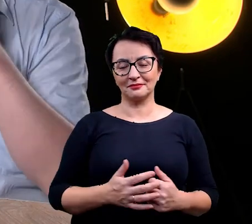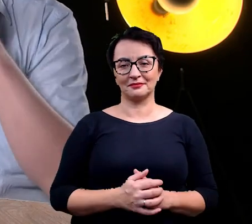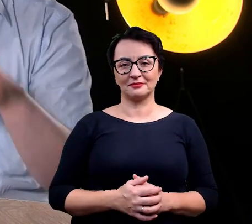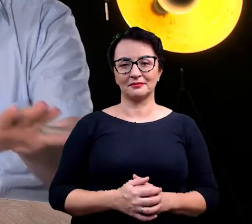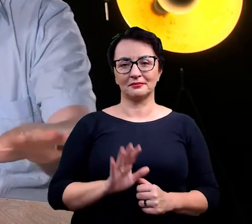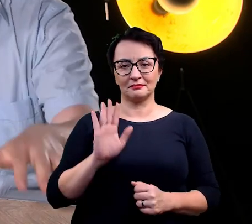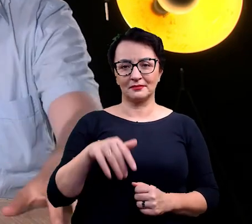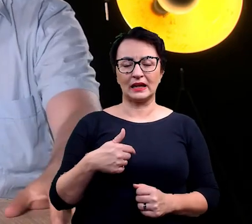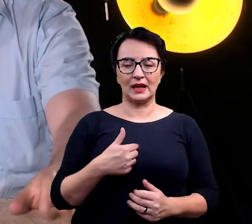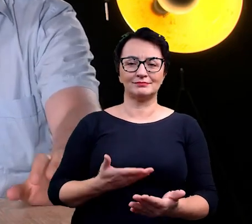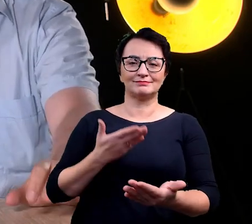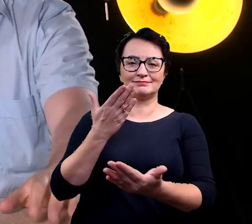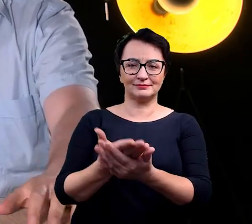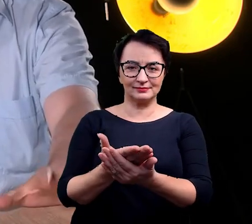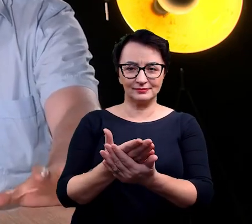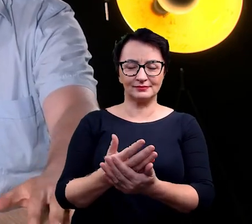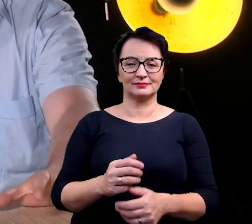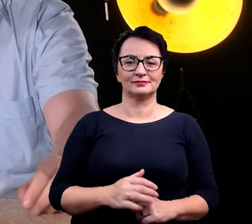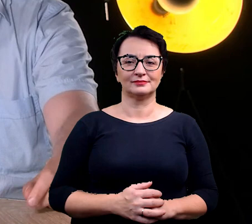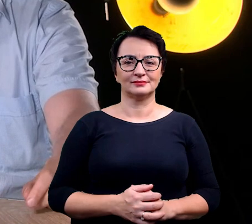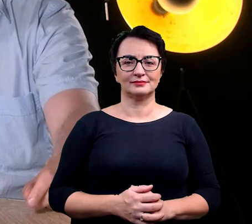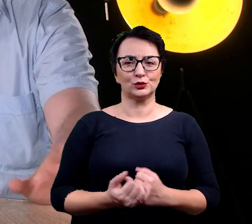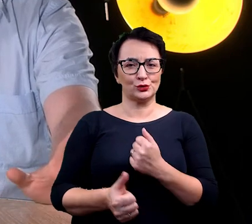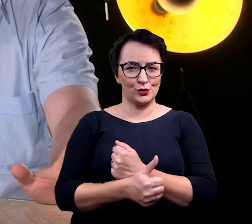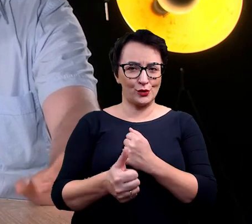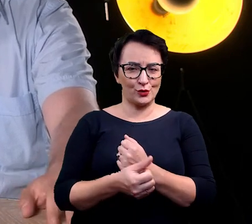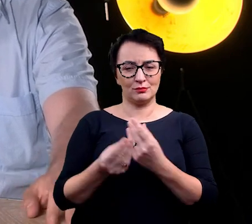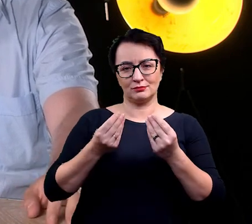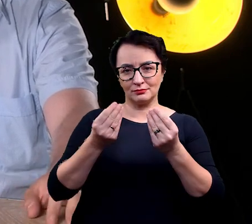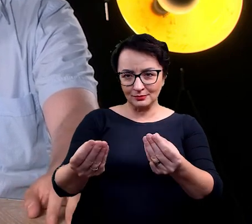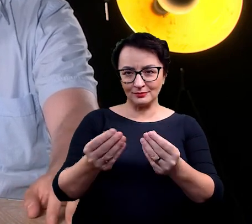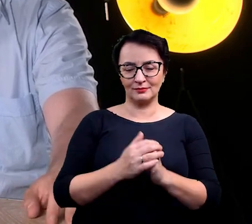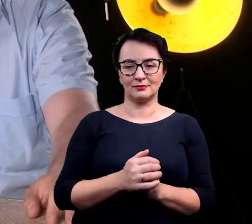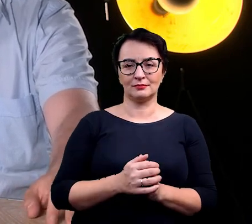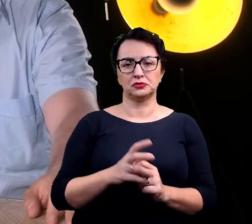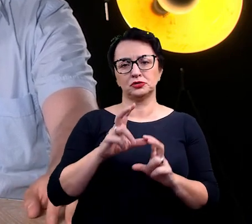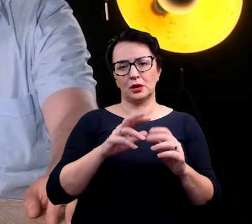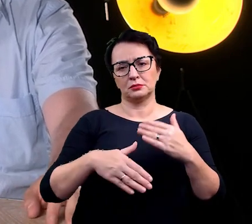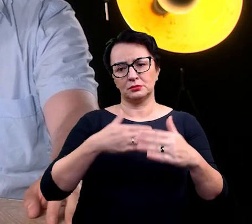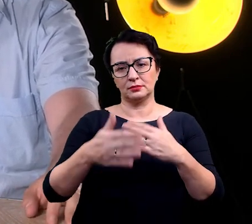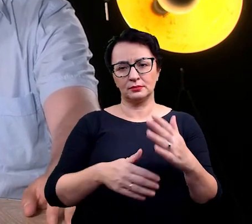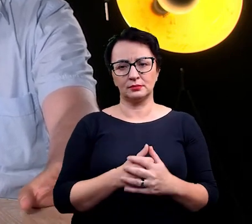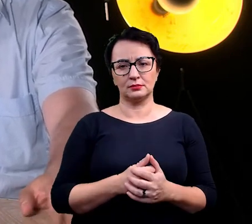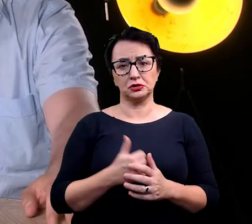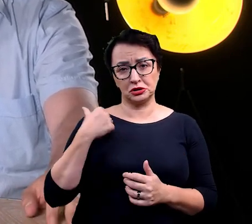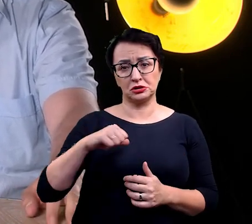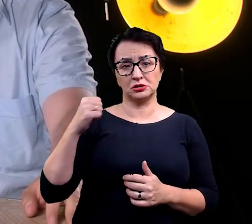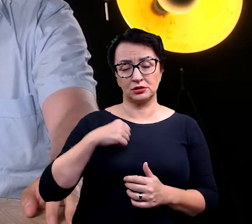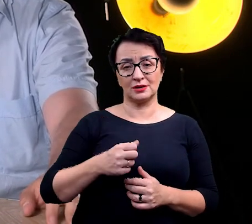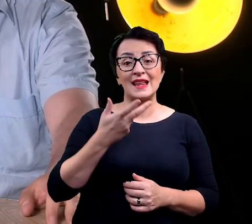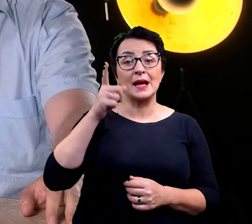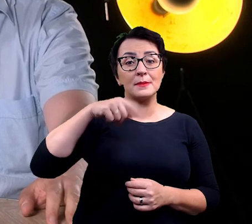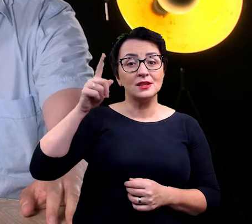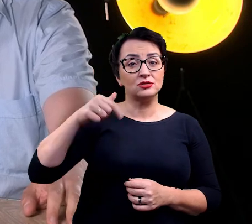tą aplikację, te papiery. Po jakimś czasie, właściwie w długim czasie, bo to kilka